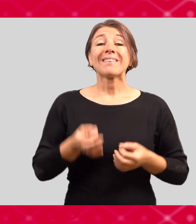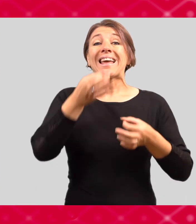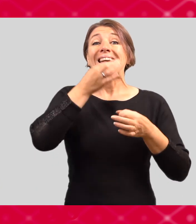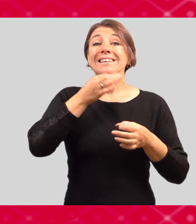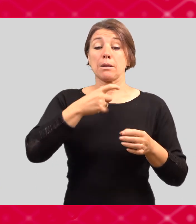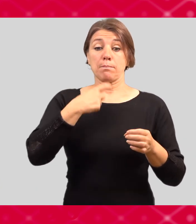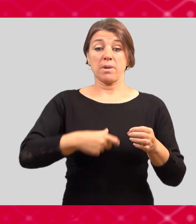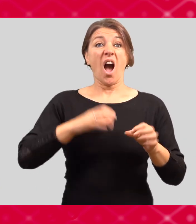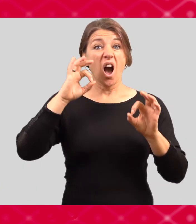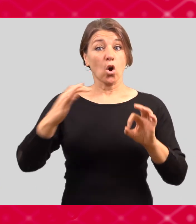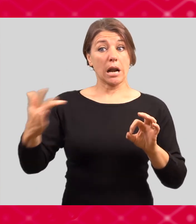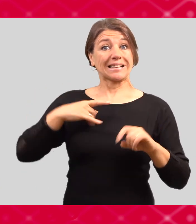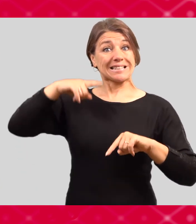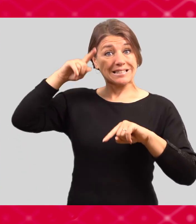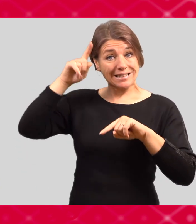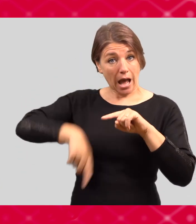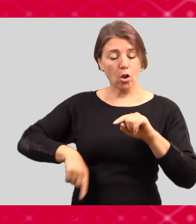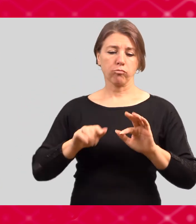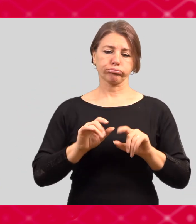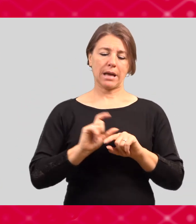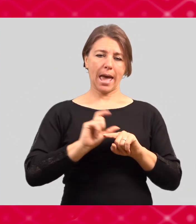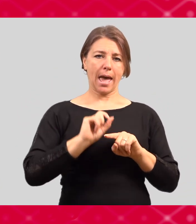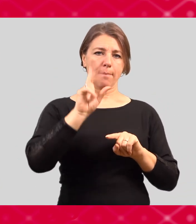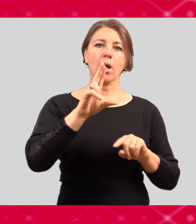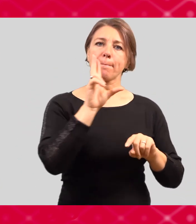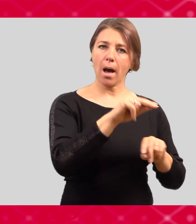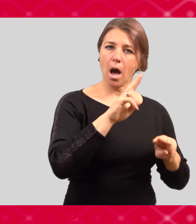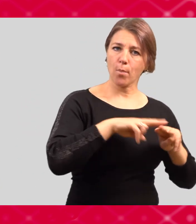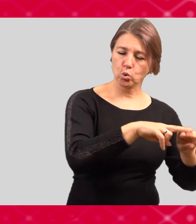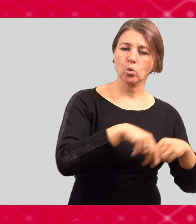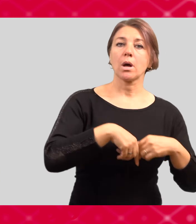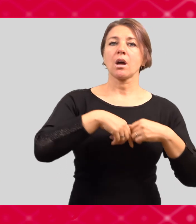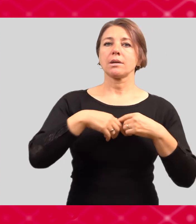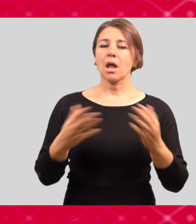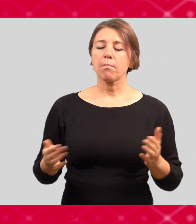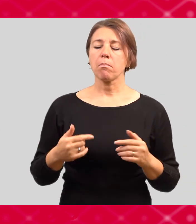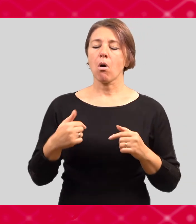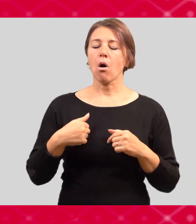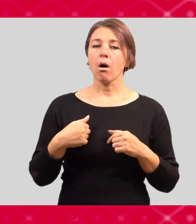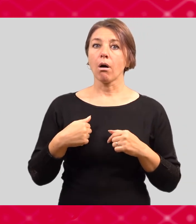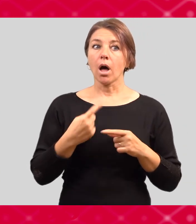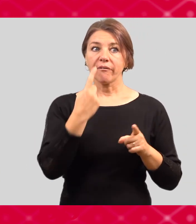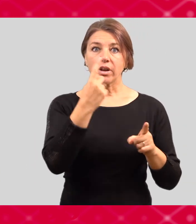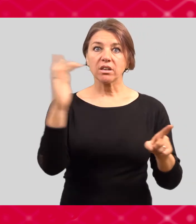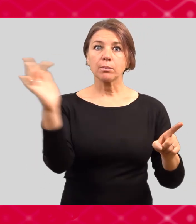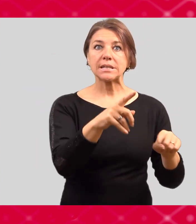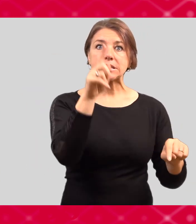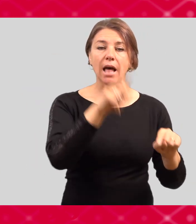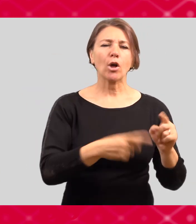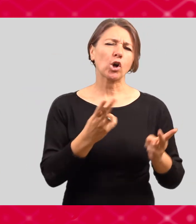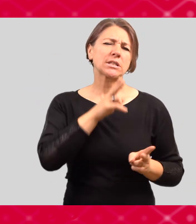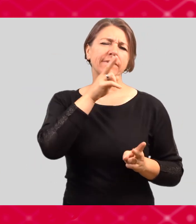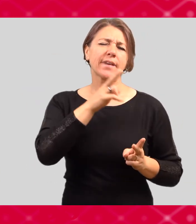podnět. Tady bych chtěla říct, že pokud se vám někdy přihodí